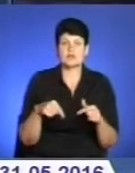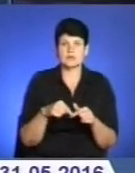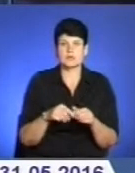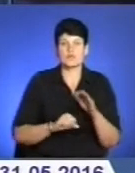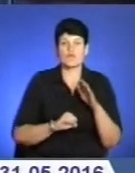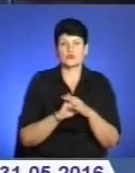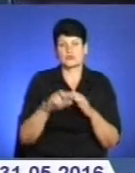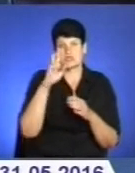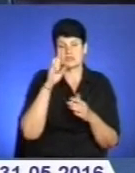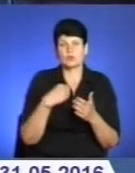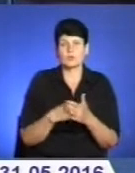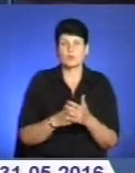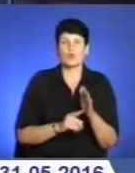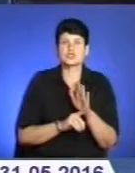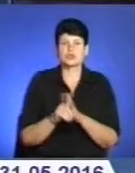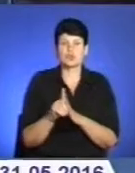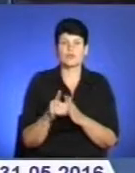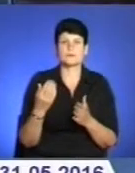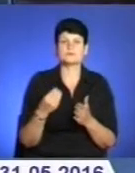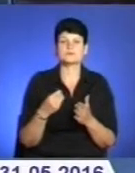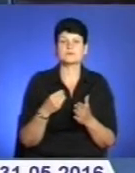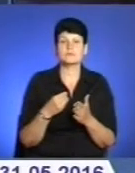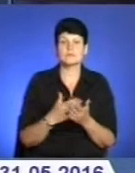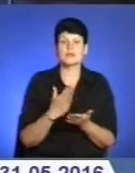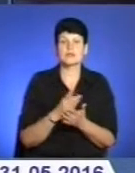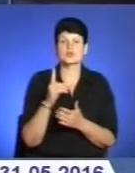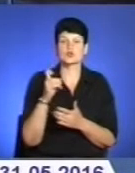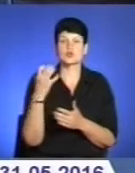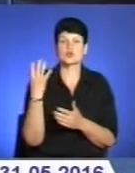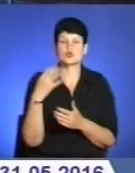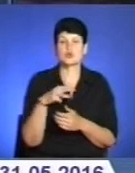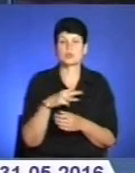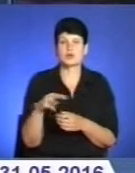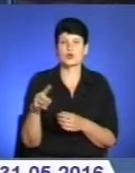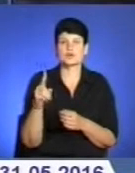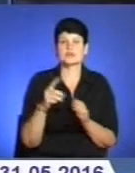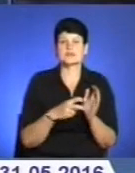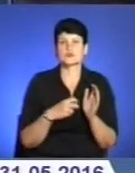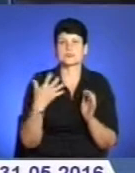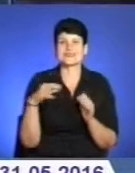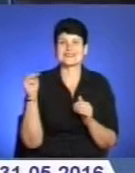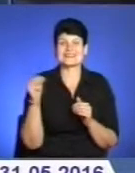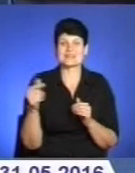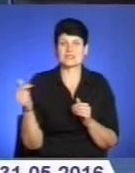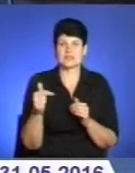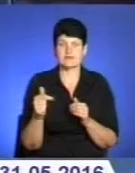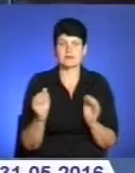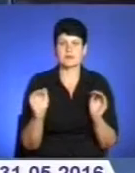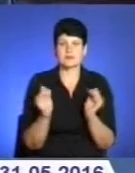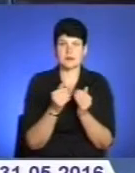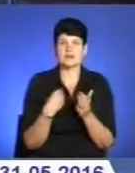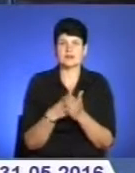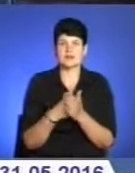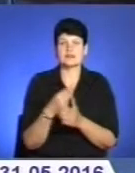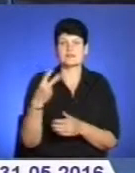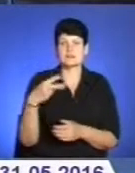області. Початкова ціна пакета акцій складає 140 мільйонів 750 тисяч гривень. Номінальна вартість однієї акції –